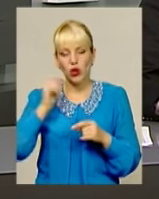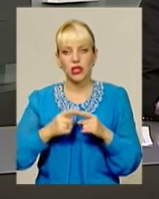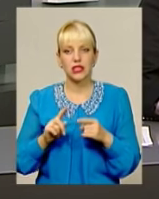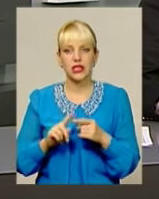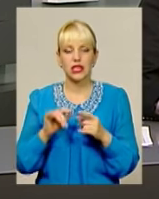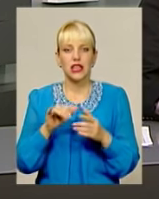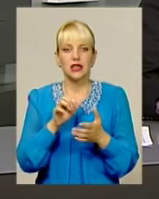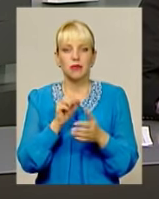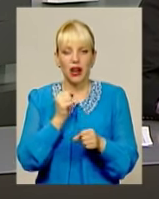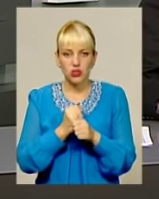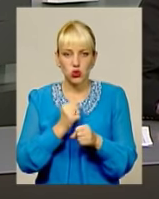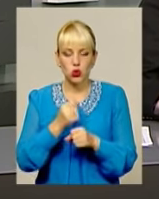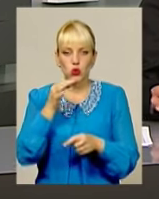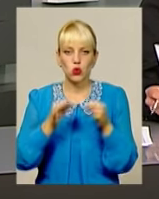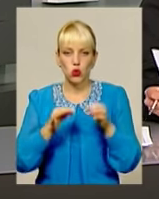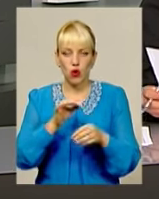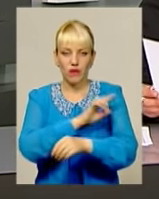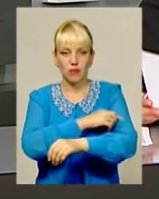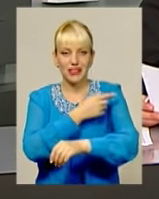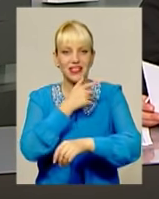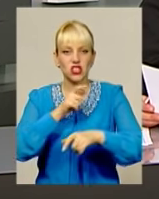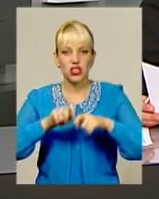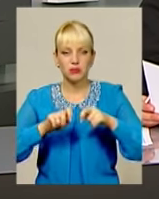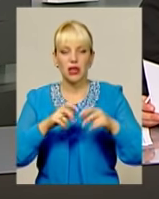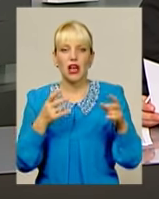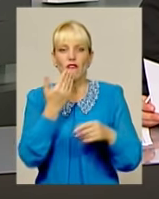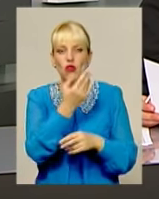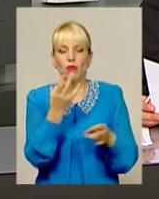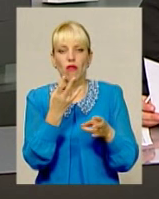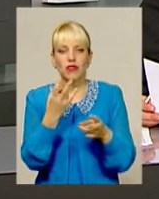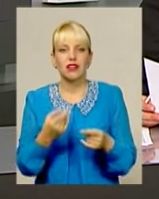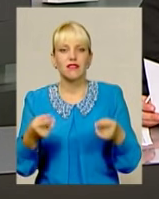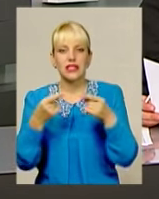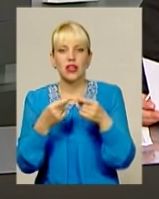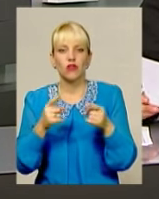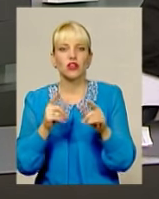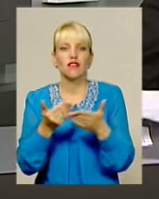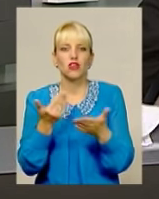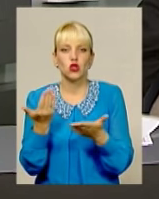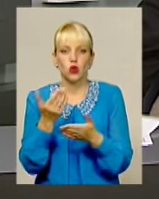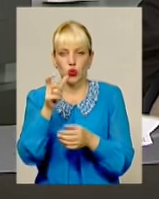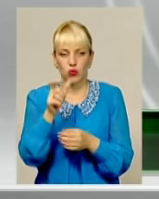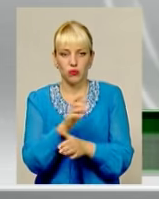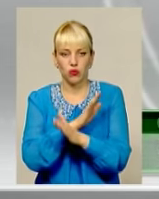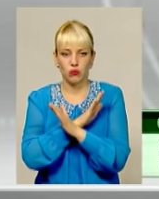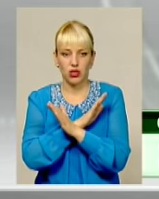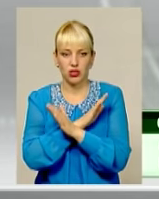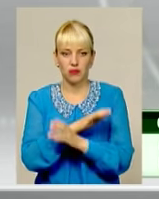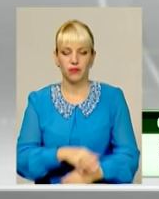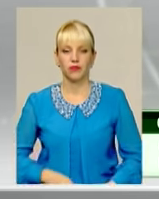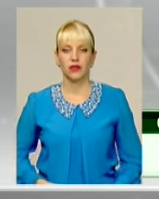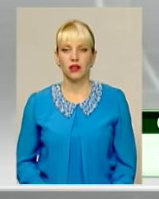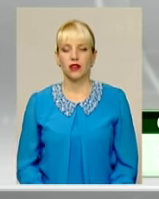працюють судово-медичні експерти. Саме вони і мають встановити, від чого чоловік помер. До